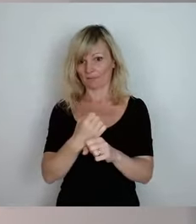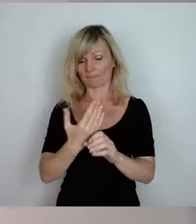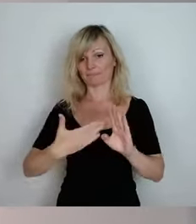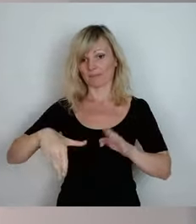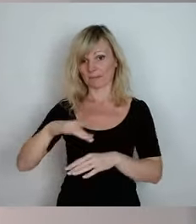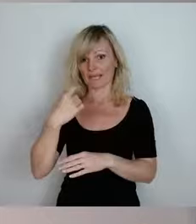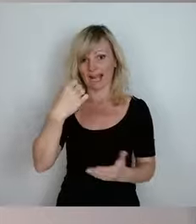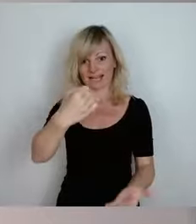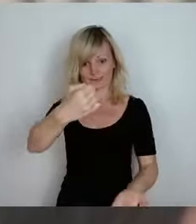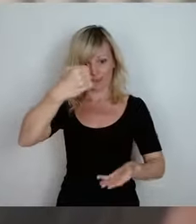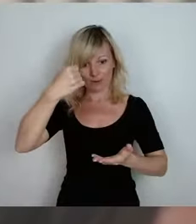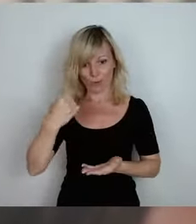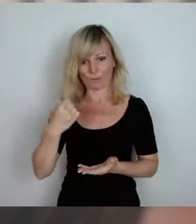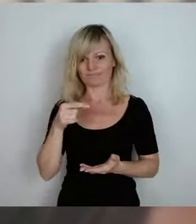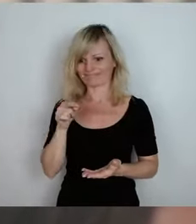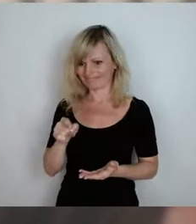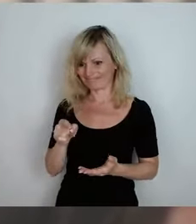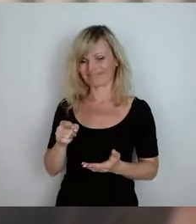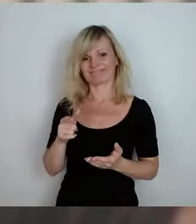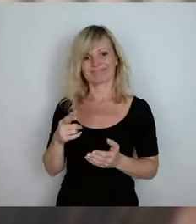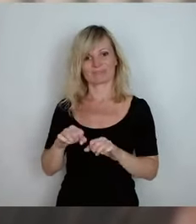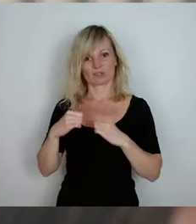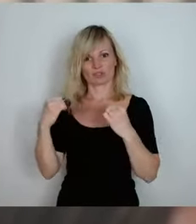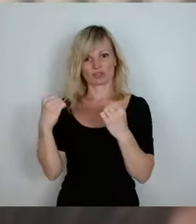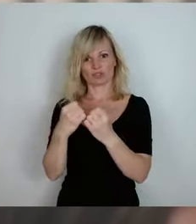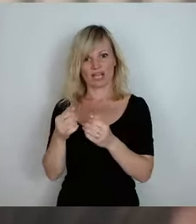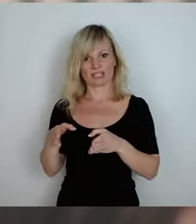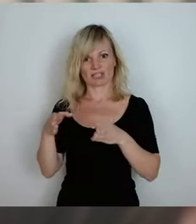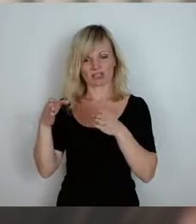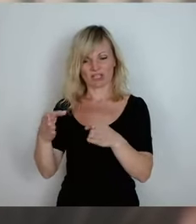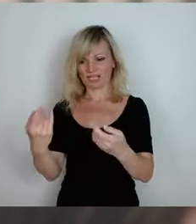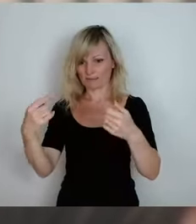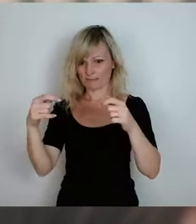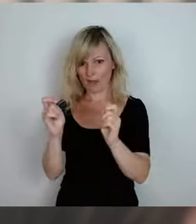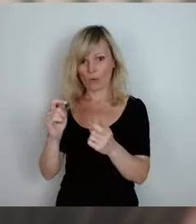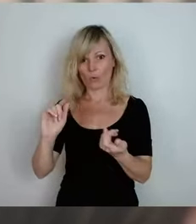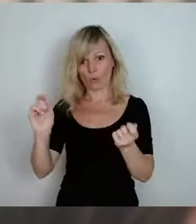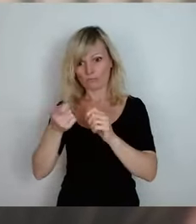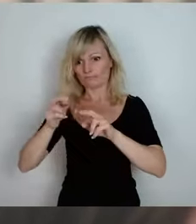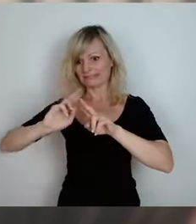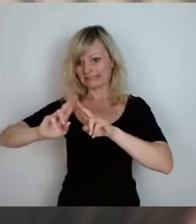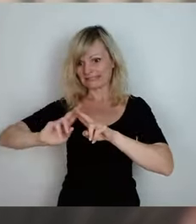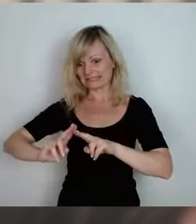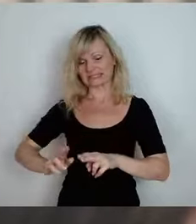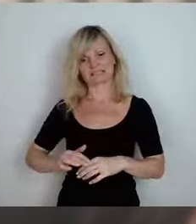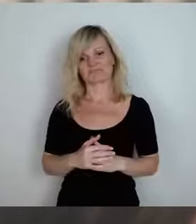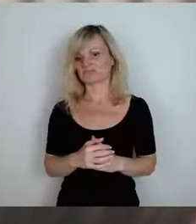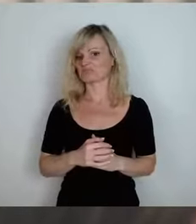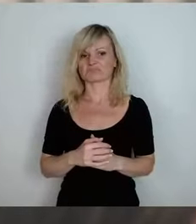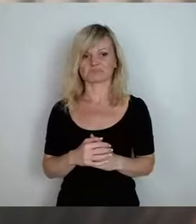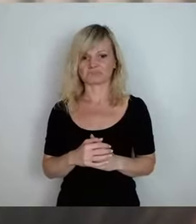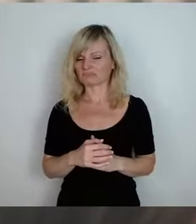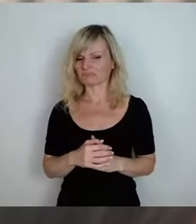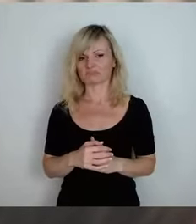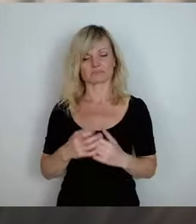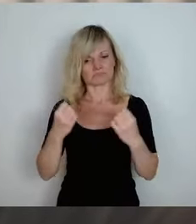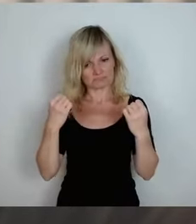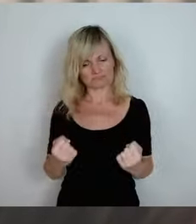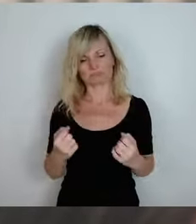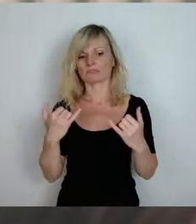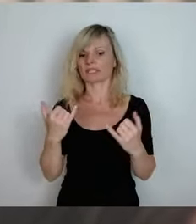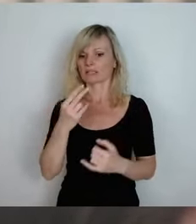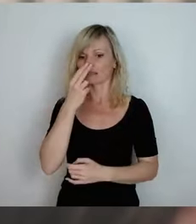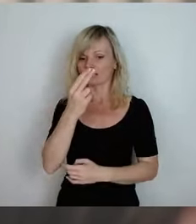bekommen, dass also im Staatsstraßenbau etwas mehr geschieht. Die oberste Prämisse ist jetzt erst mal, dass man versucht, alle